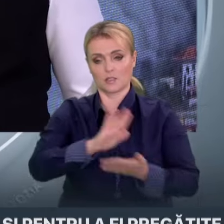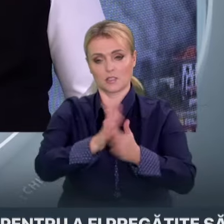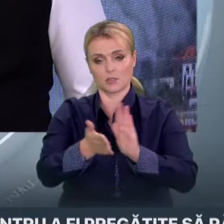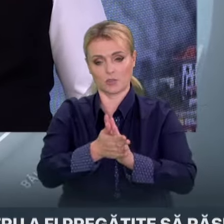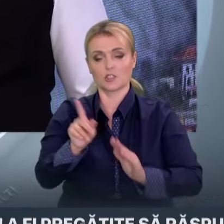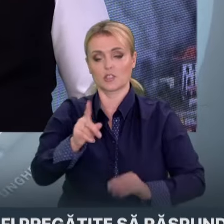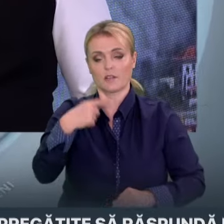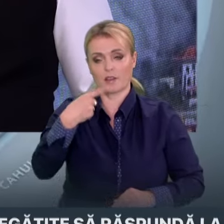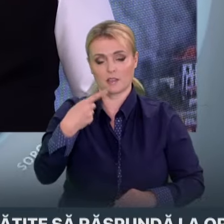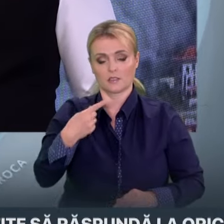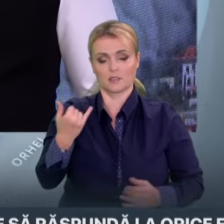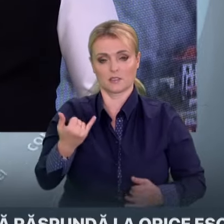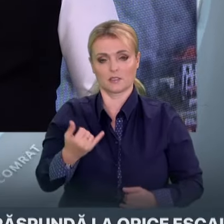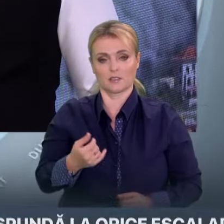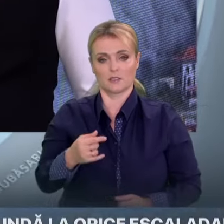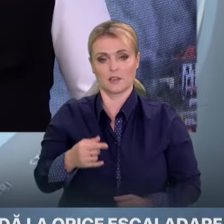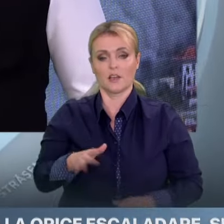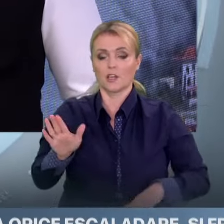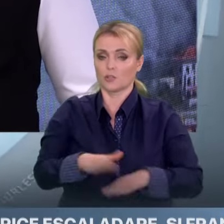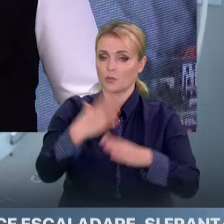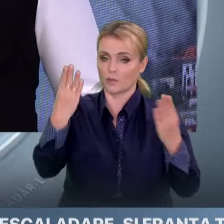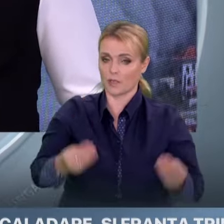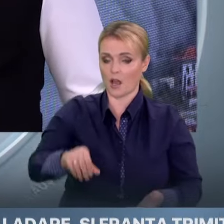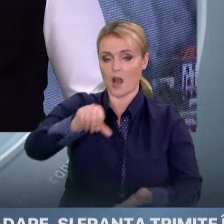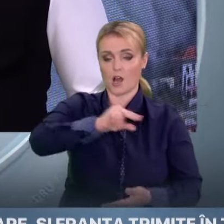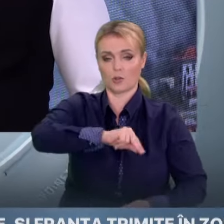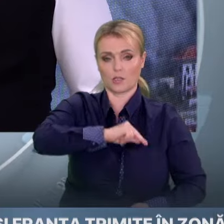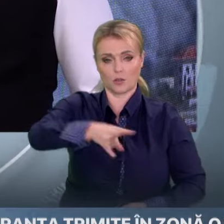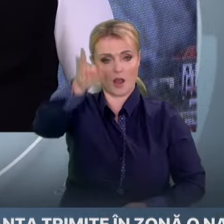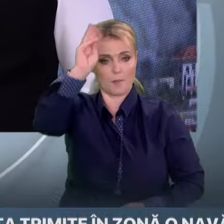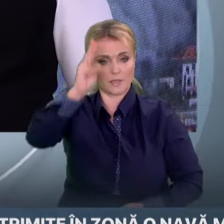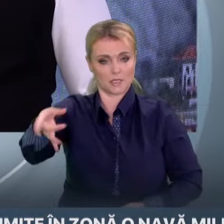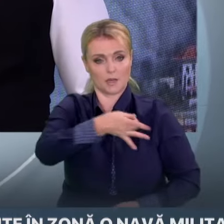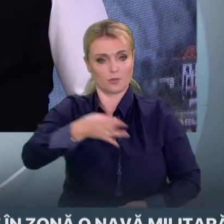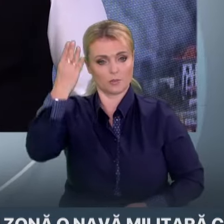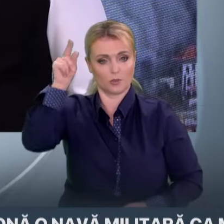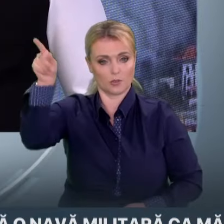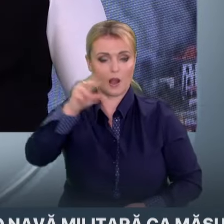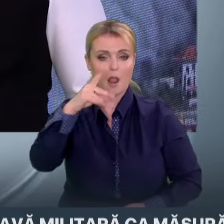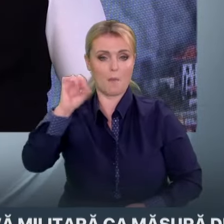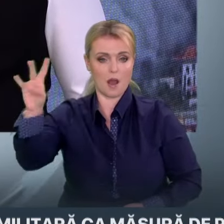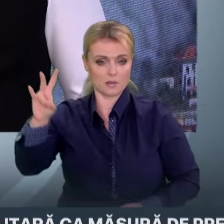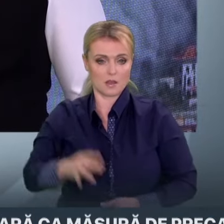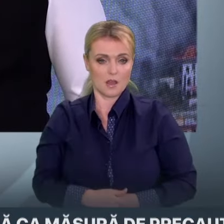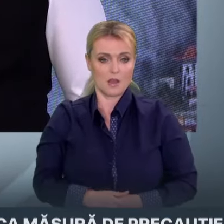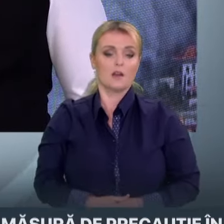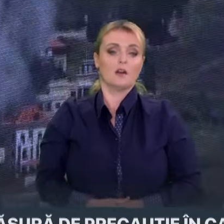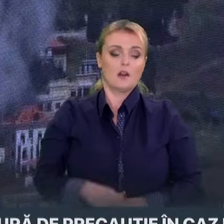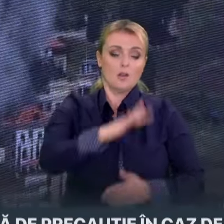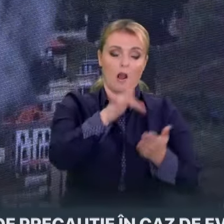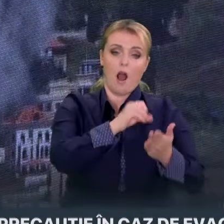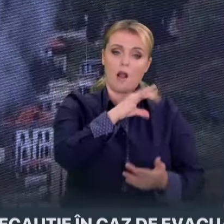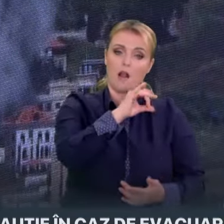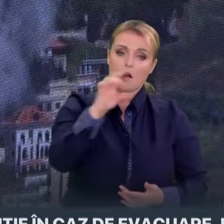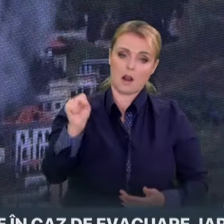spun autoritățile în acest moment? Bun găsit! Reprezentanții Ambasadei Republicii Moldova în Republica Libaneză cu reședința la Ankara